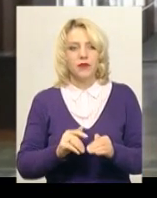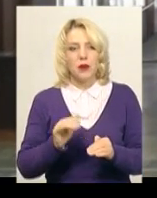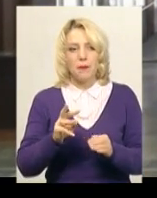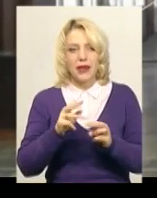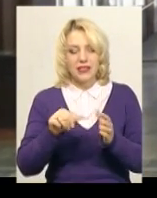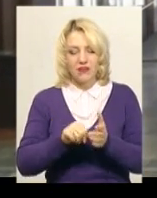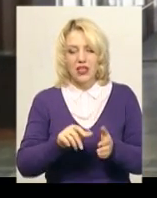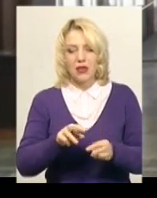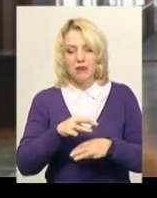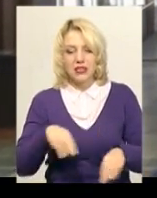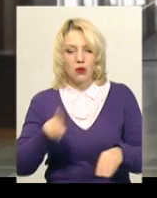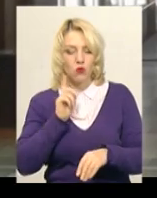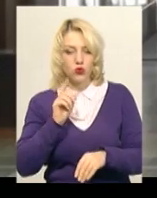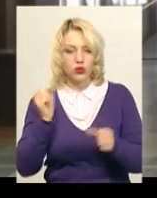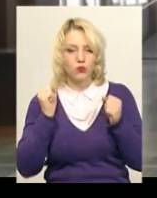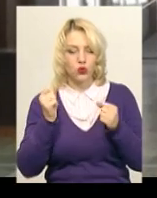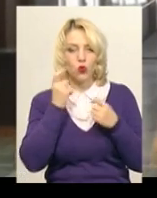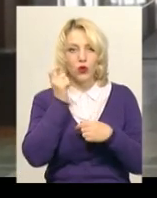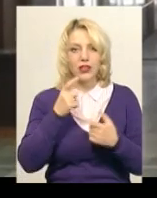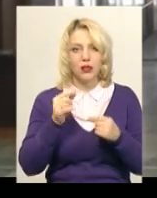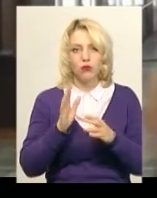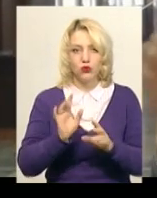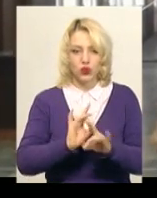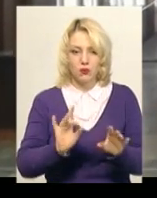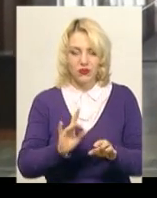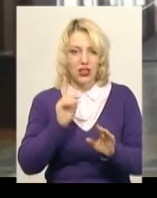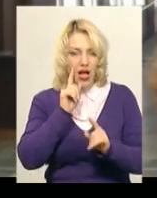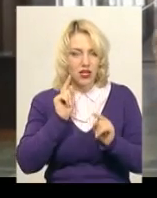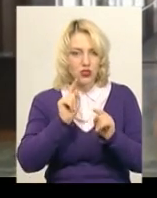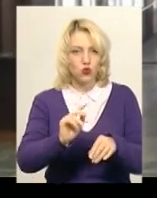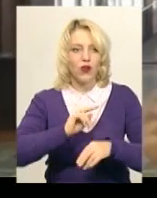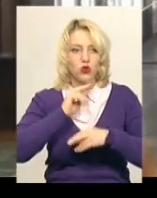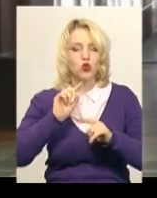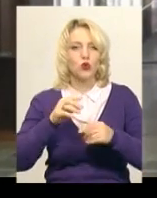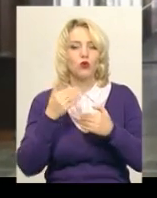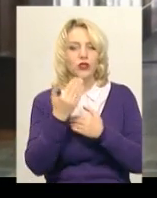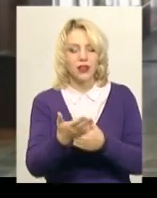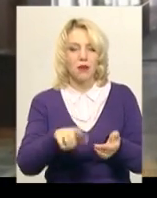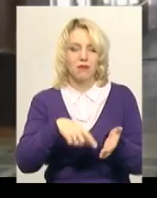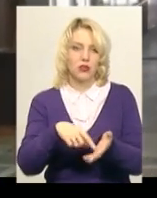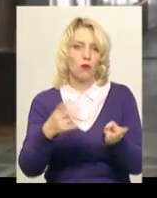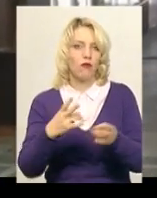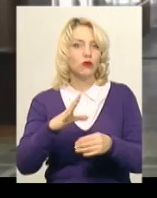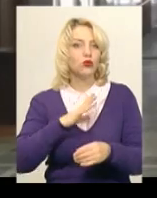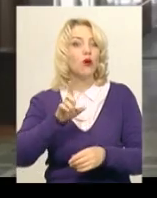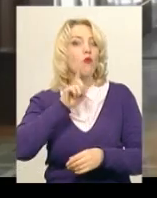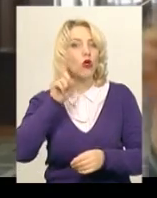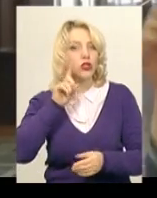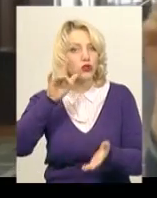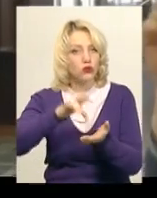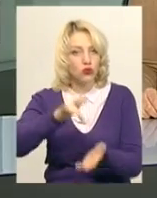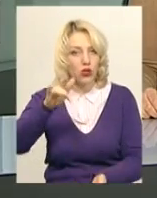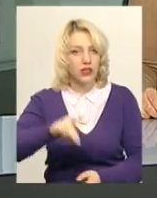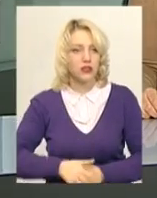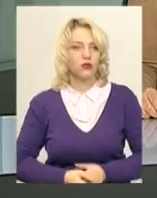молоді і спорту України, де будуть розповідати і акцентувати увагу, чому саме їх місто має бути молодіжною столицею.